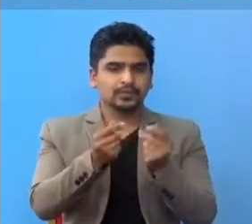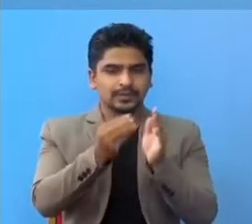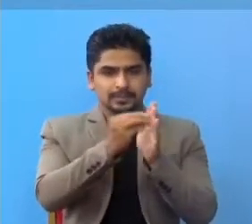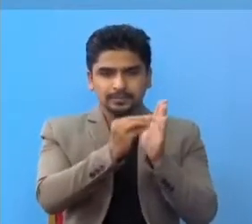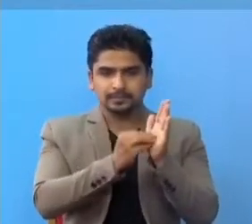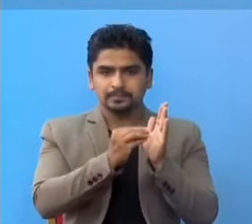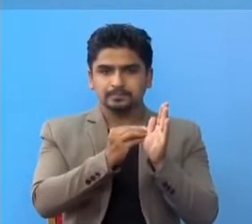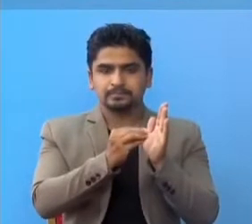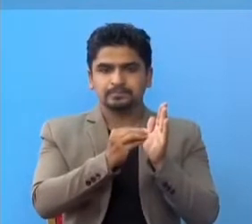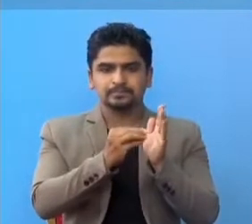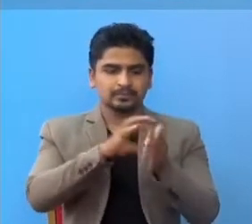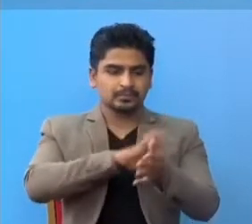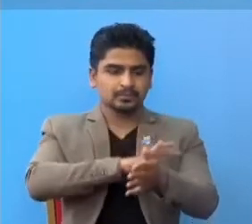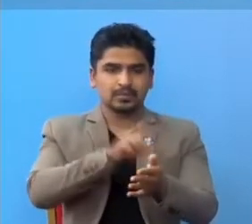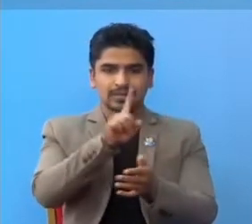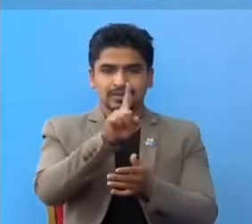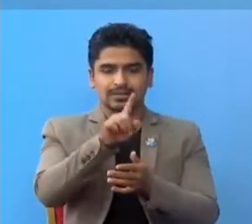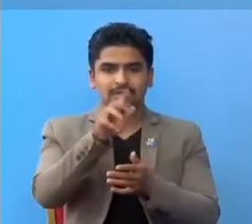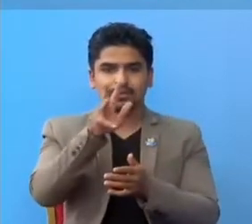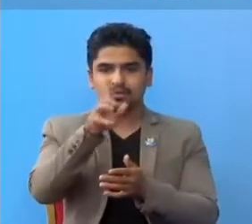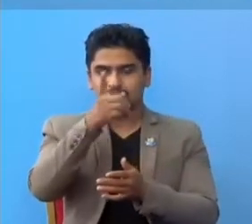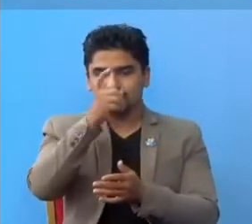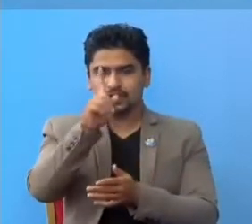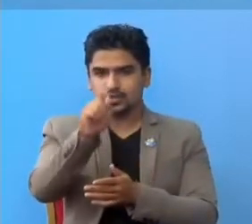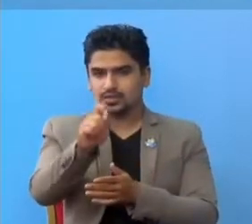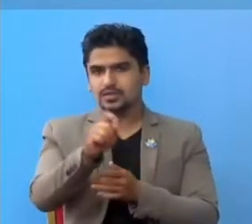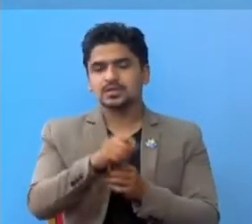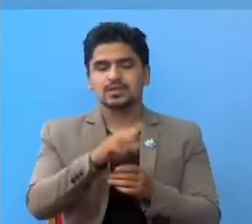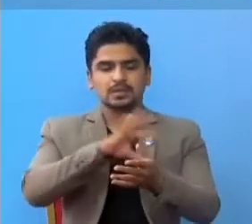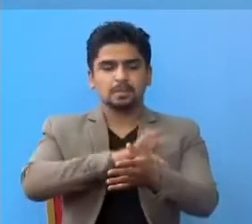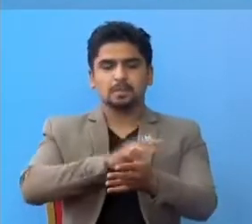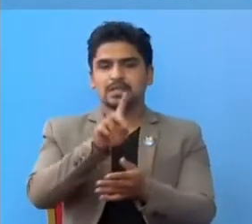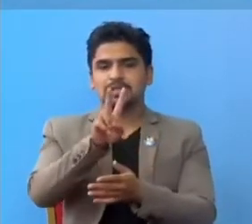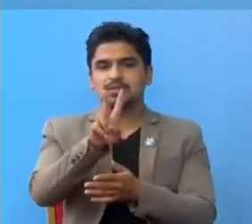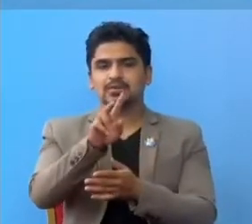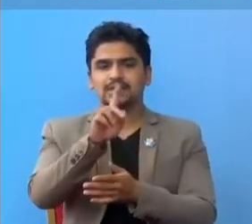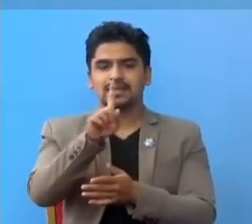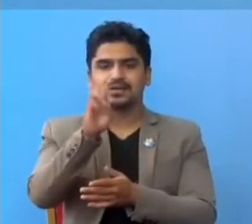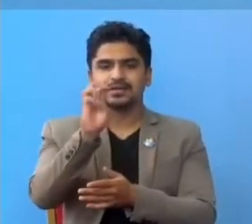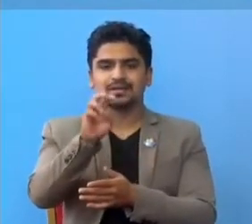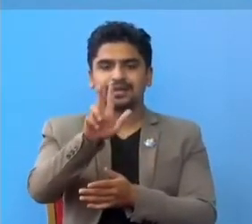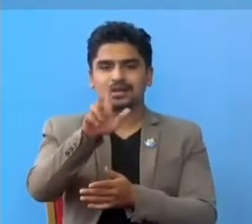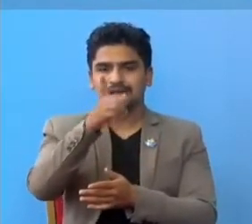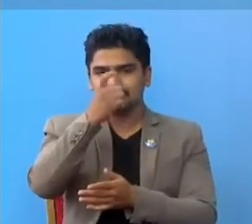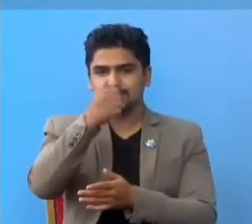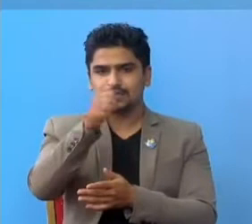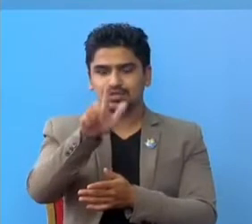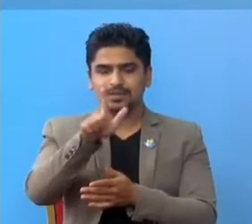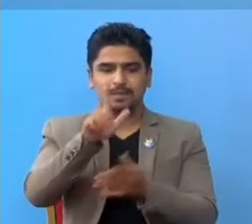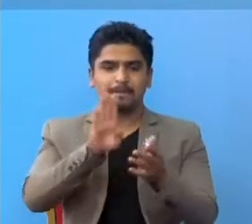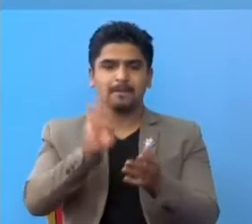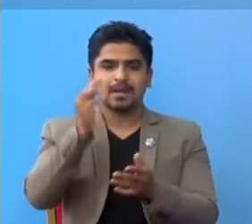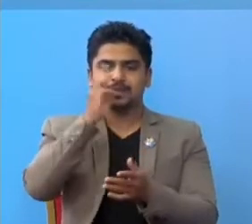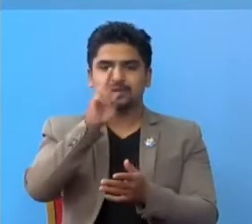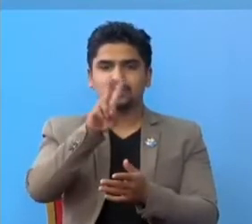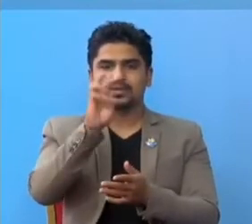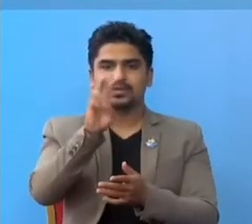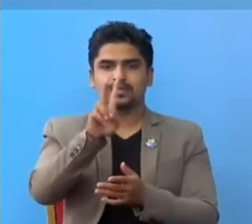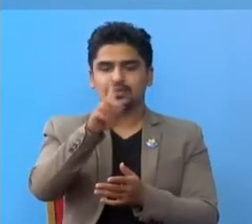प्रदेश 1 मा 910, प्रदेश 2 मा 1860, बागमती प्रदेश मा